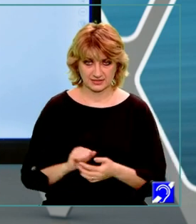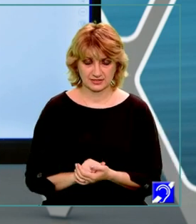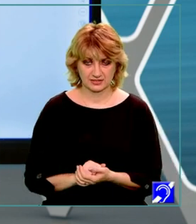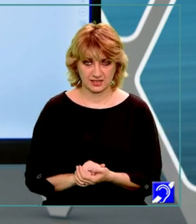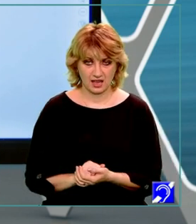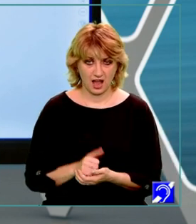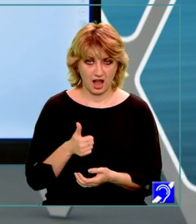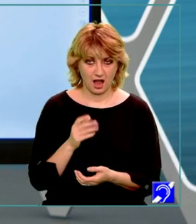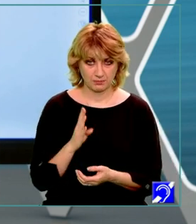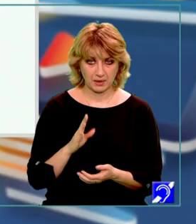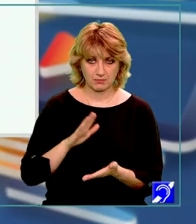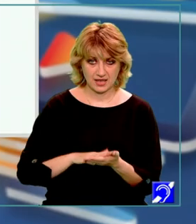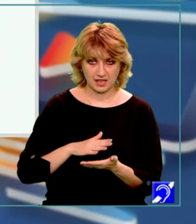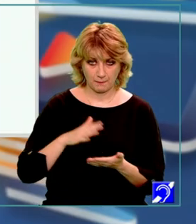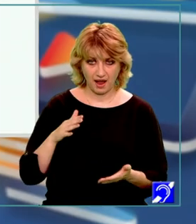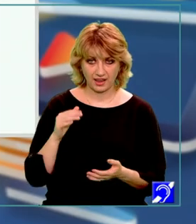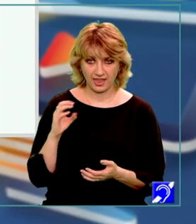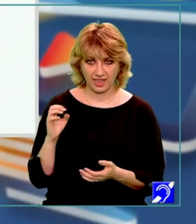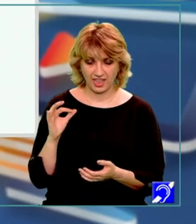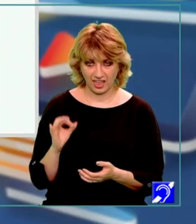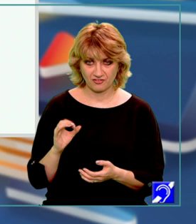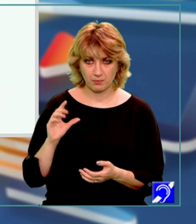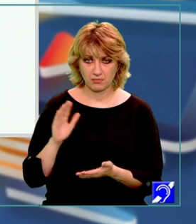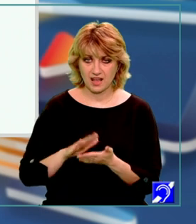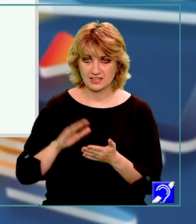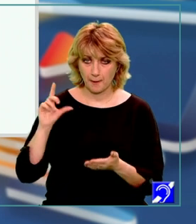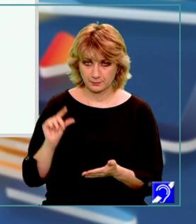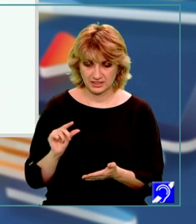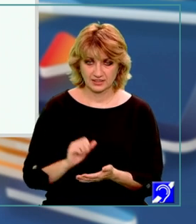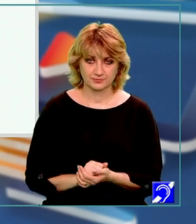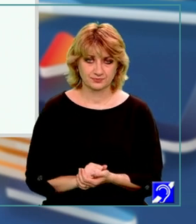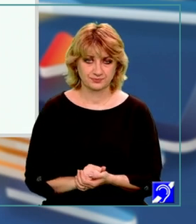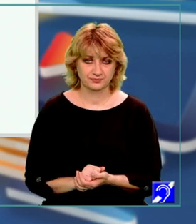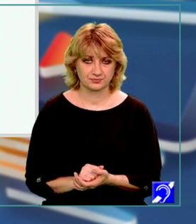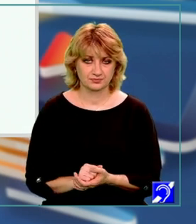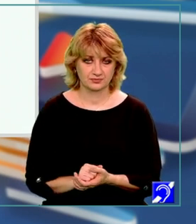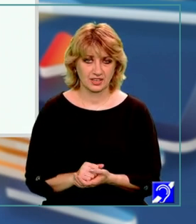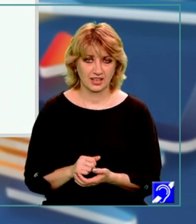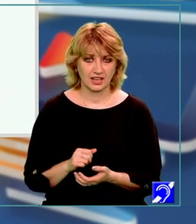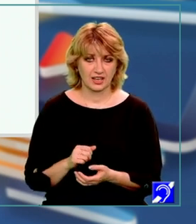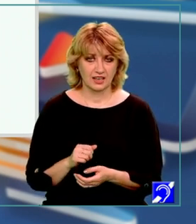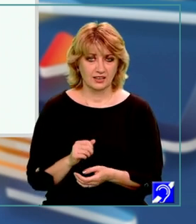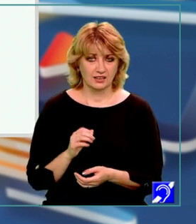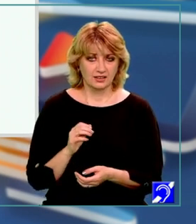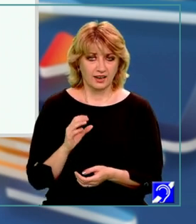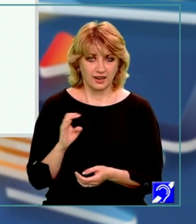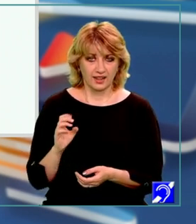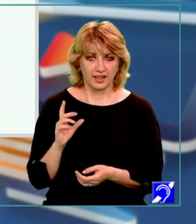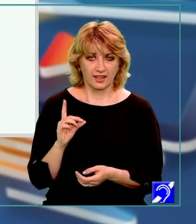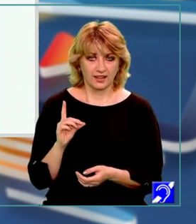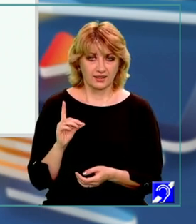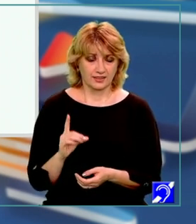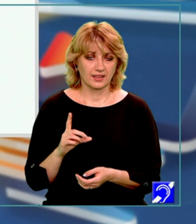AD, baza mare. DE este înălțimea trapezului, întrucât reprezintă distanța dintre cele